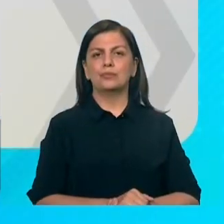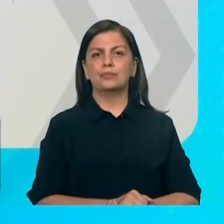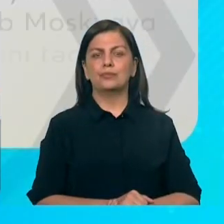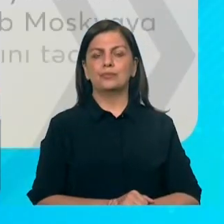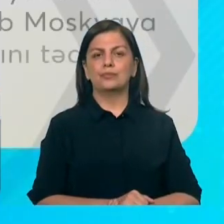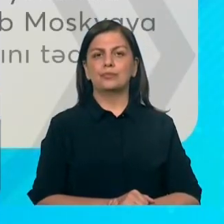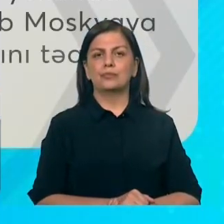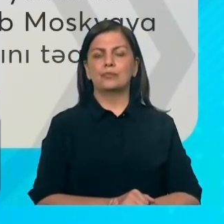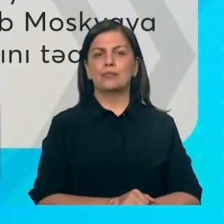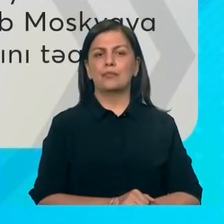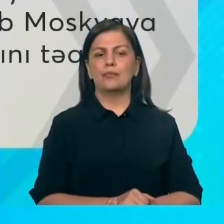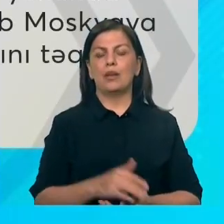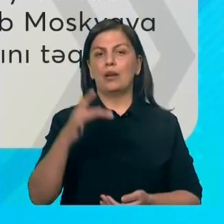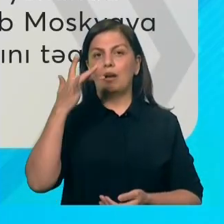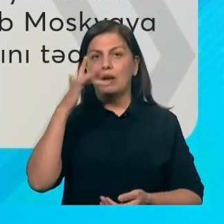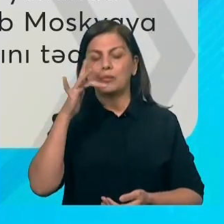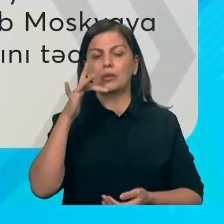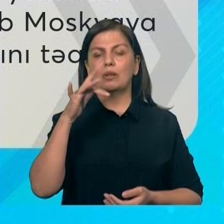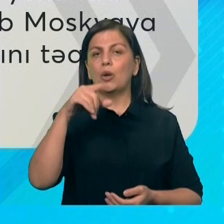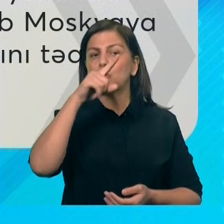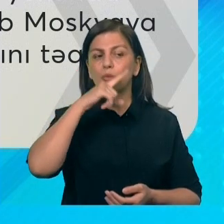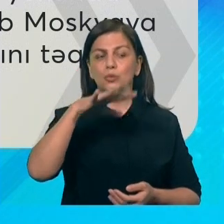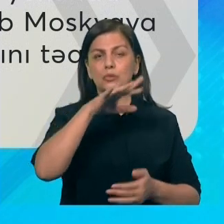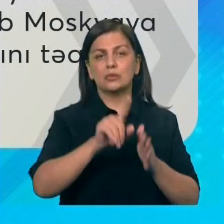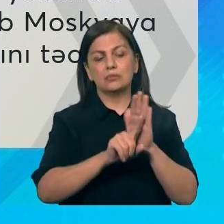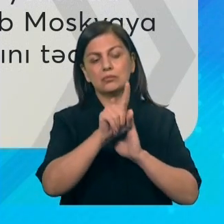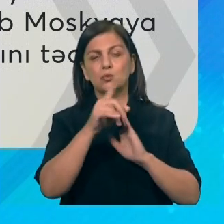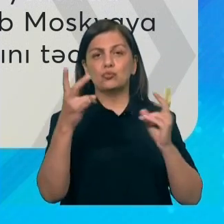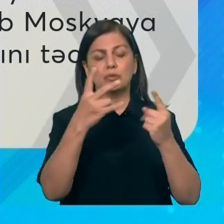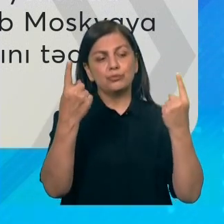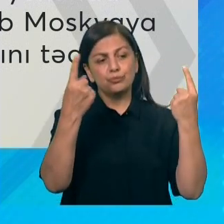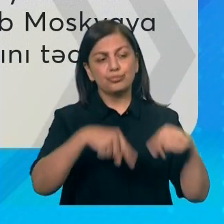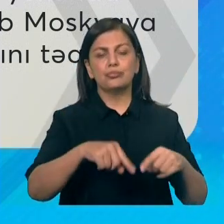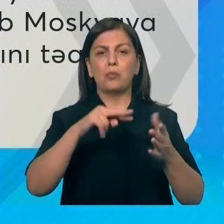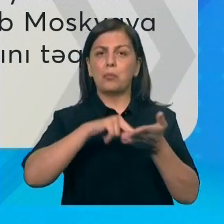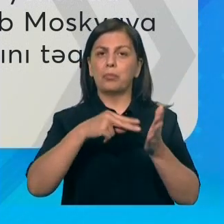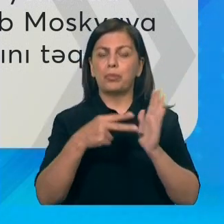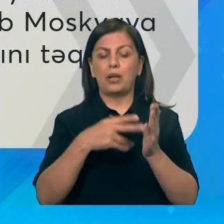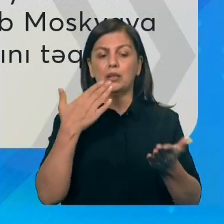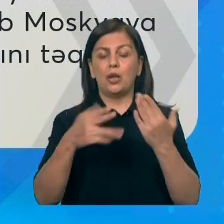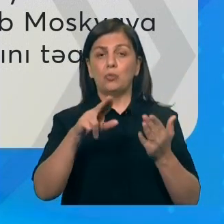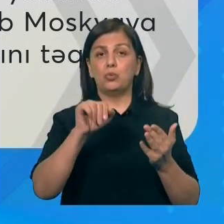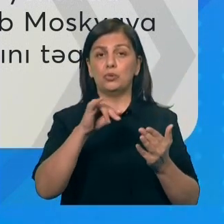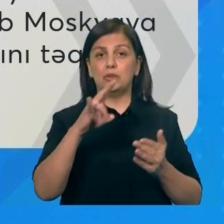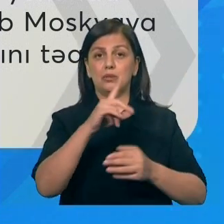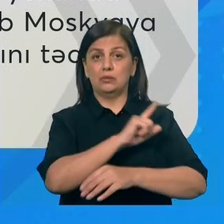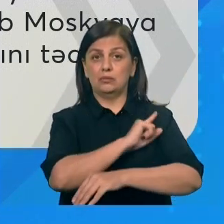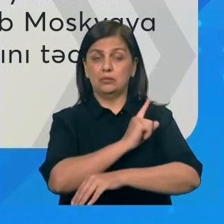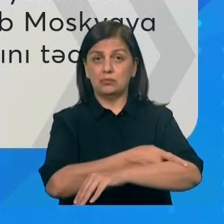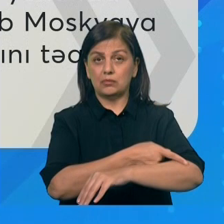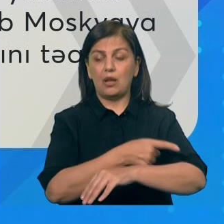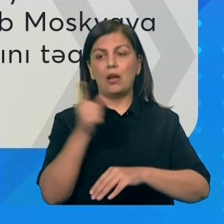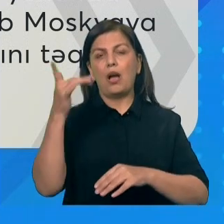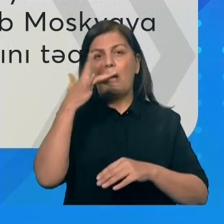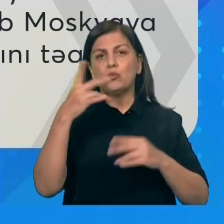Qərb Rusiyanın çöküşü və güclənməsini planlaşdırmağa başlamalıdır. Əgər Putin hakimiyyəti güclənsə, Qərb siyasəti müvafiq formada